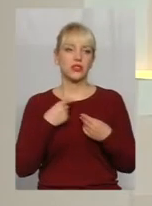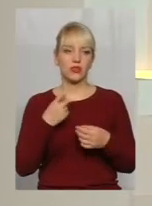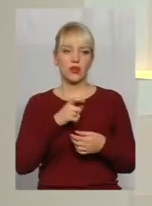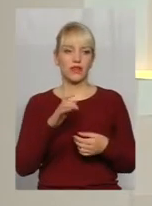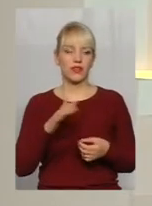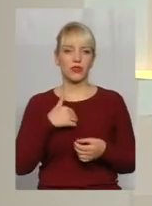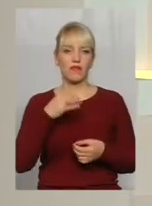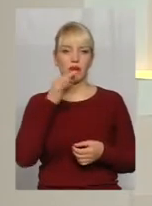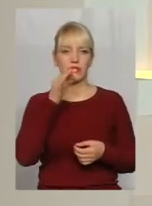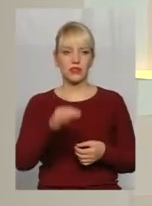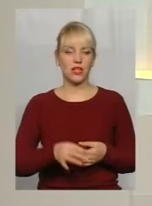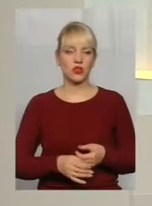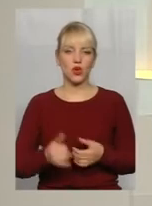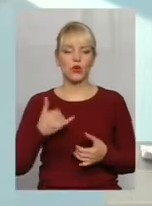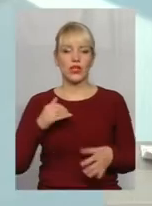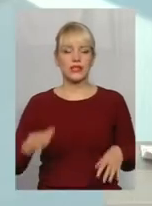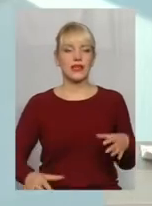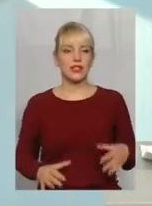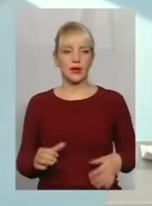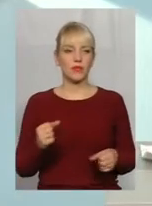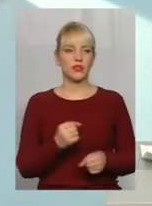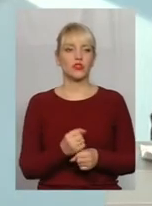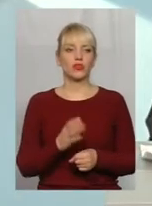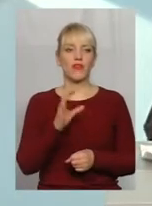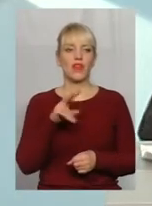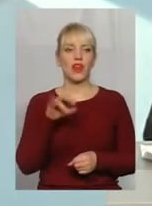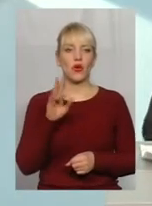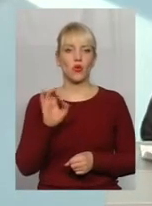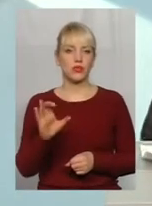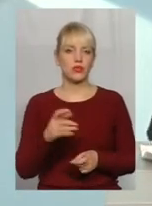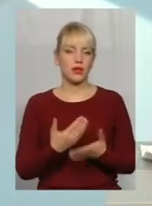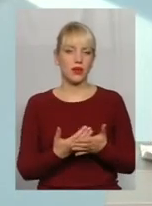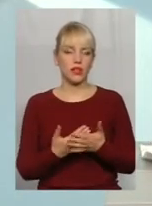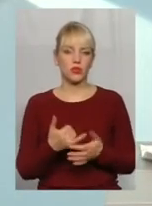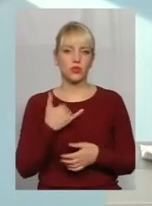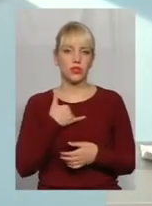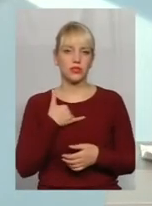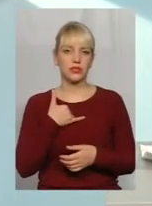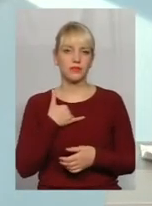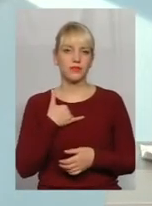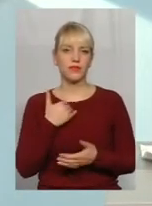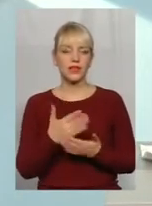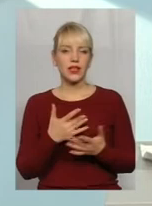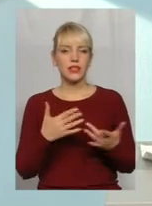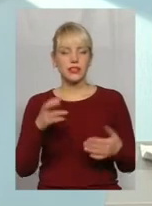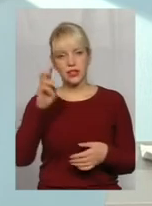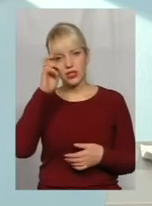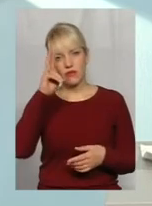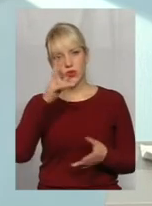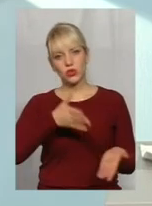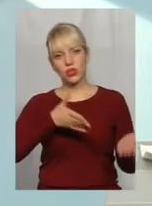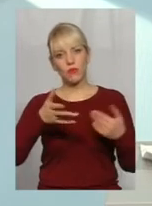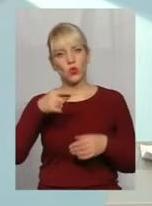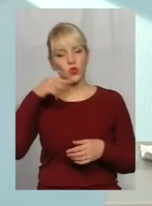вам скажу. У нас вже тренерами працює Веліпець, наприклад. Тоді різні держави запрошують